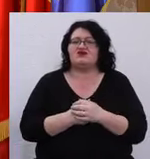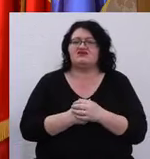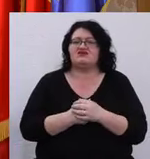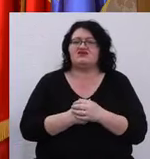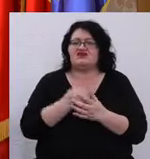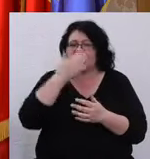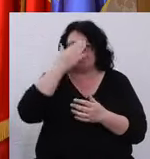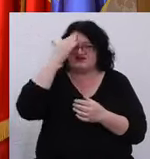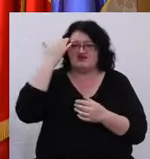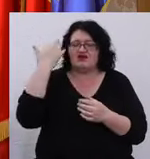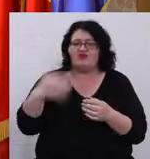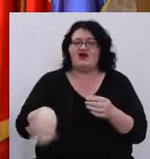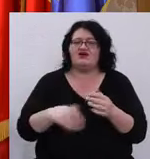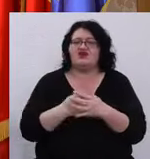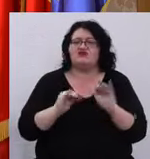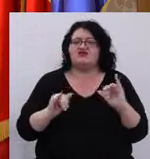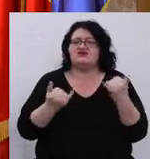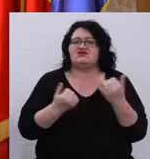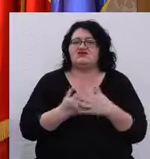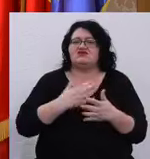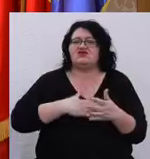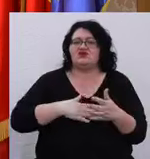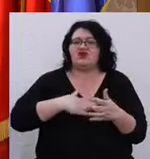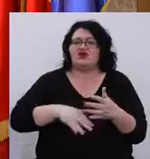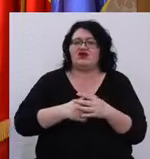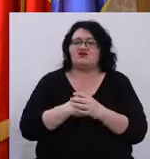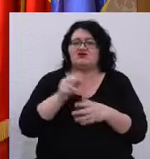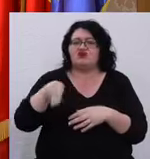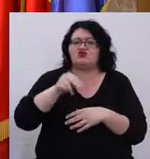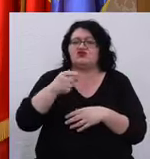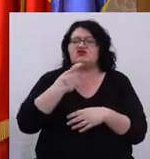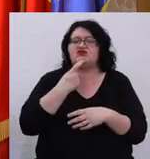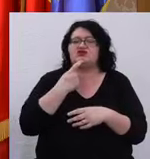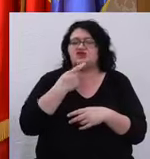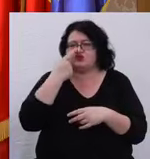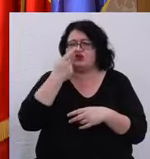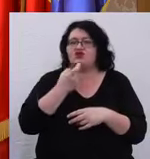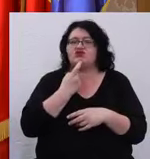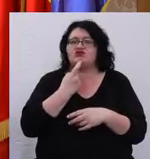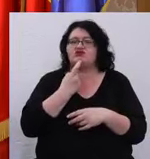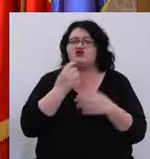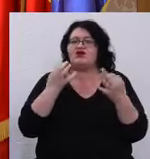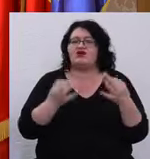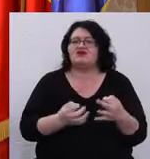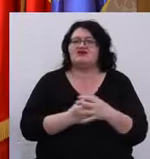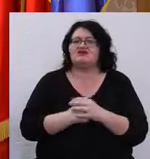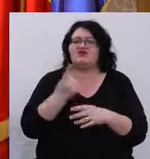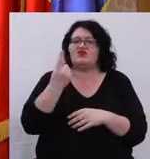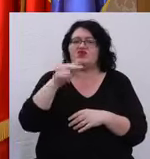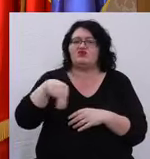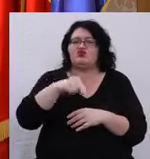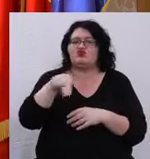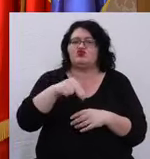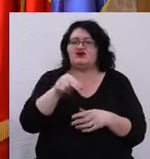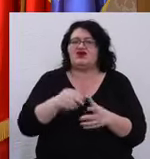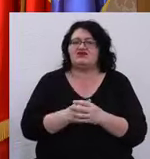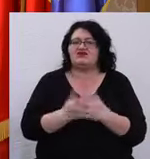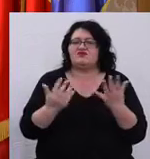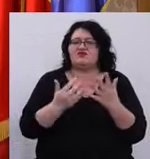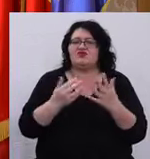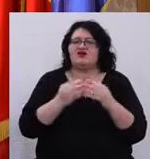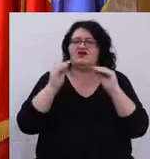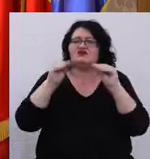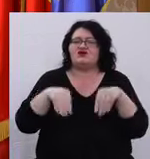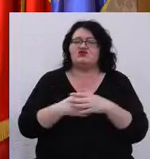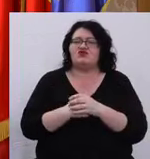ieși din această situație. Îmi doresc ca județul Timiș și orașul Timișoara să fie primul județ care să